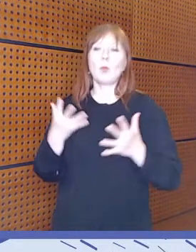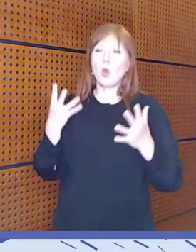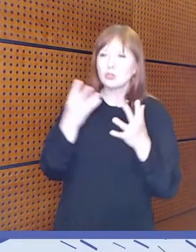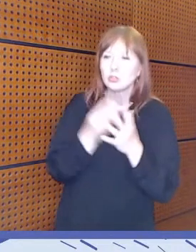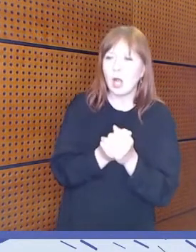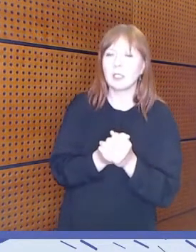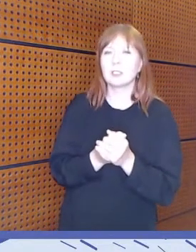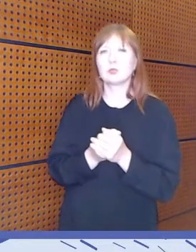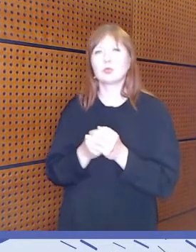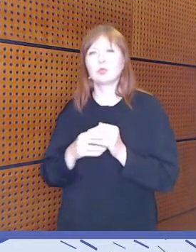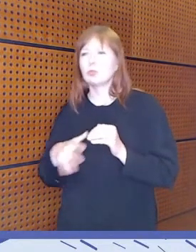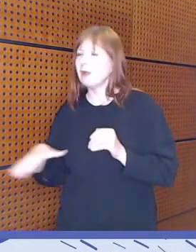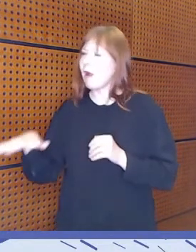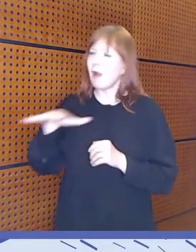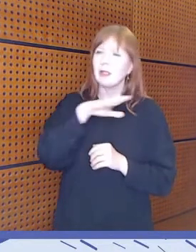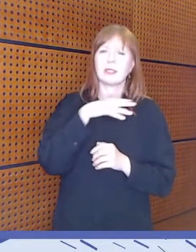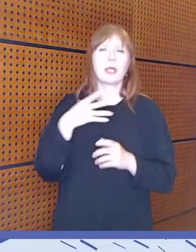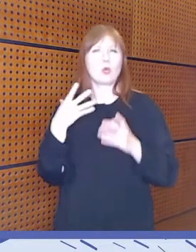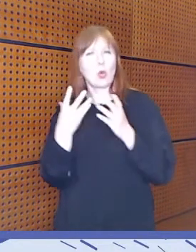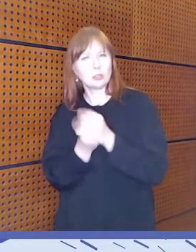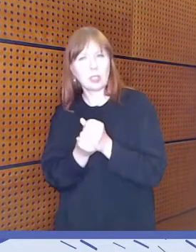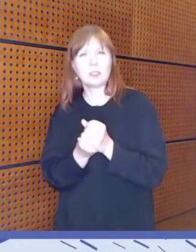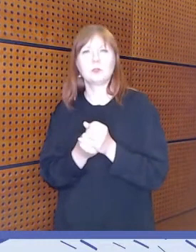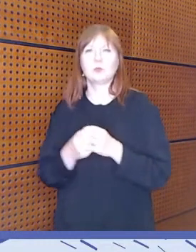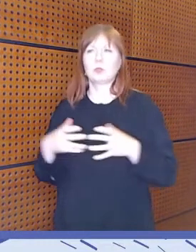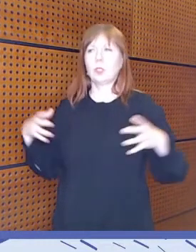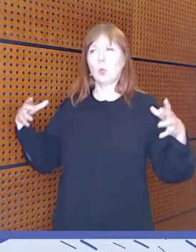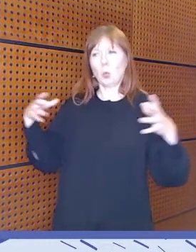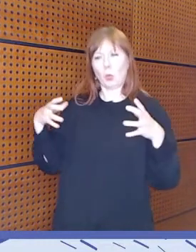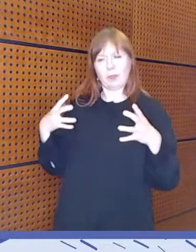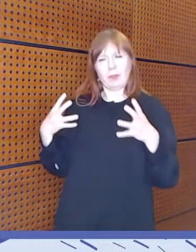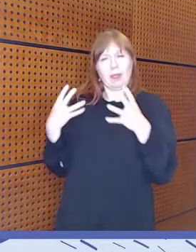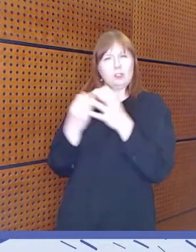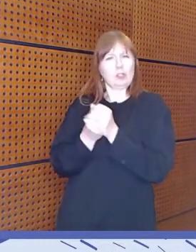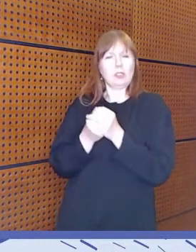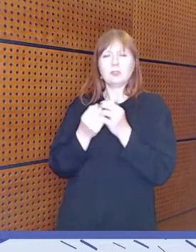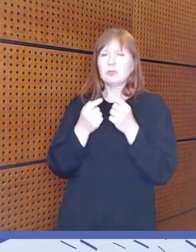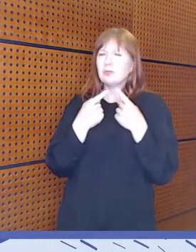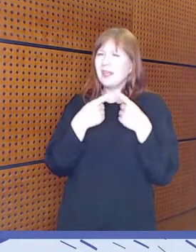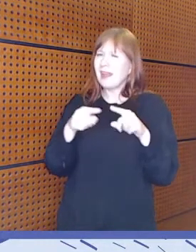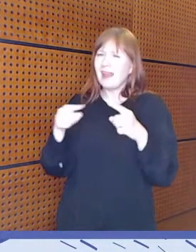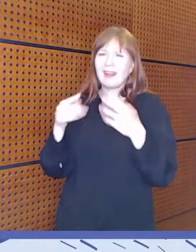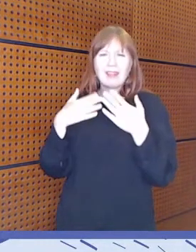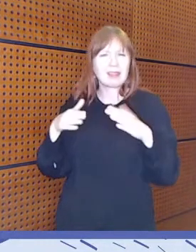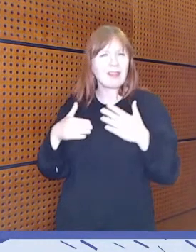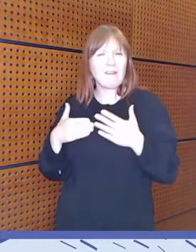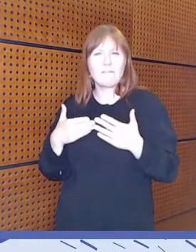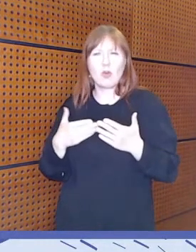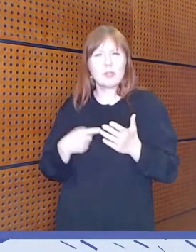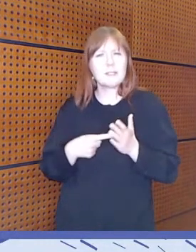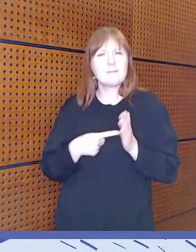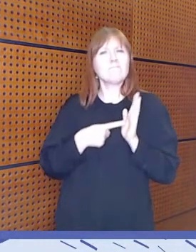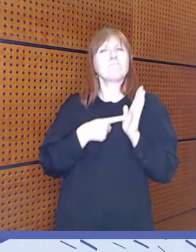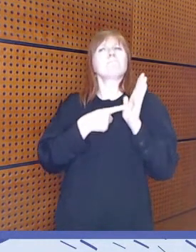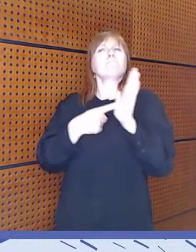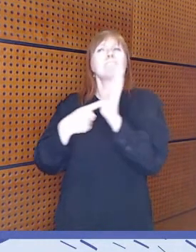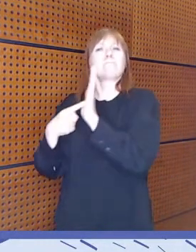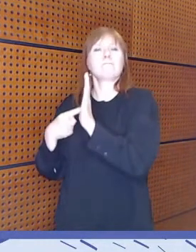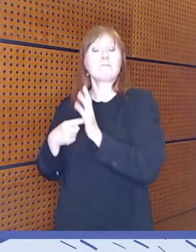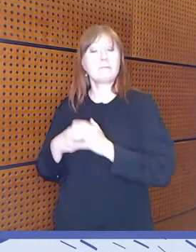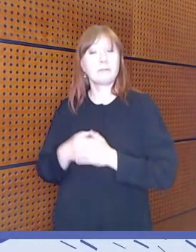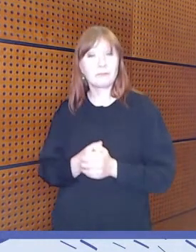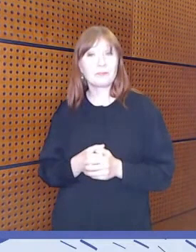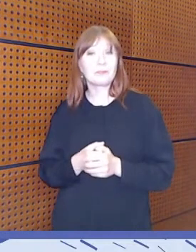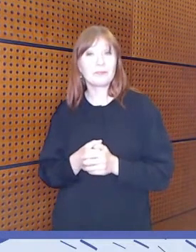kaikkien osallisuus ja yhteisöllisyys monin eri tavoin näkyviä. Ajattelin,